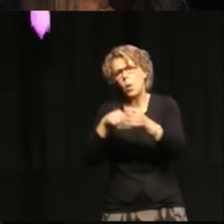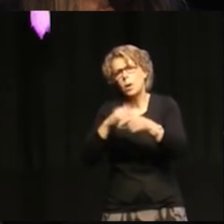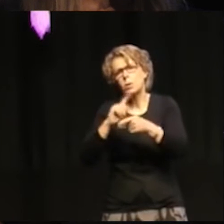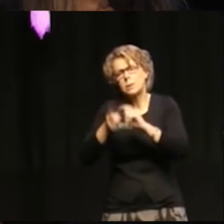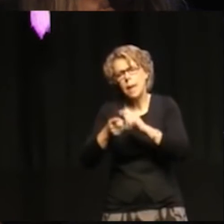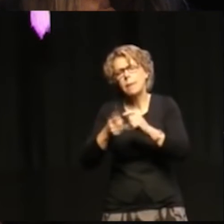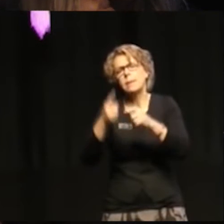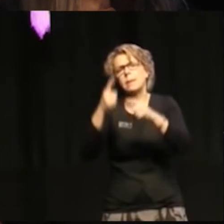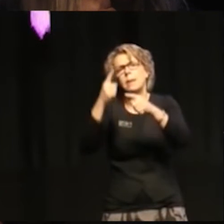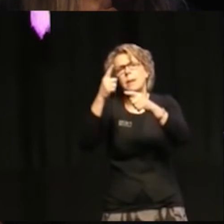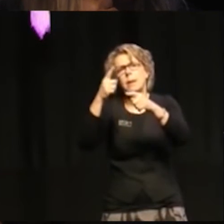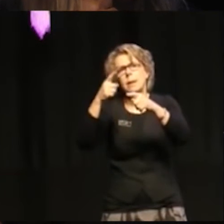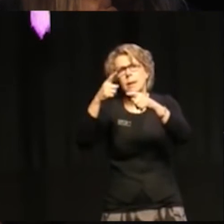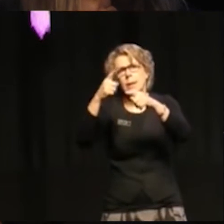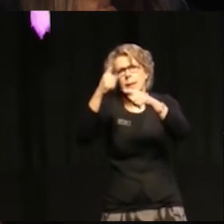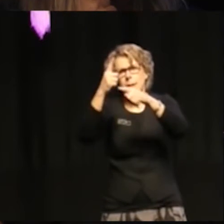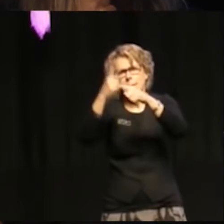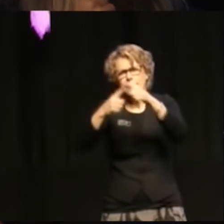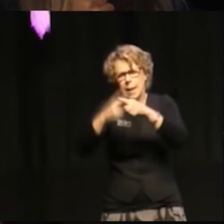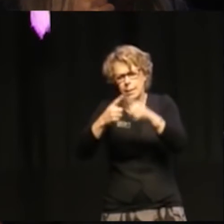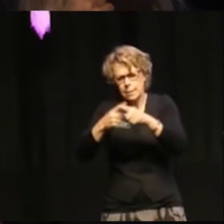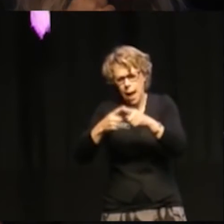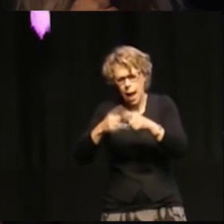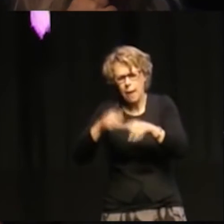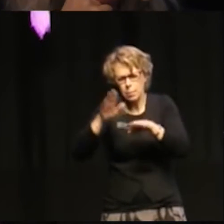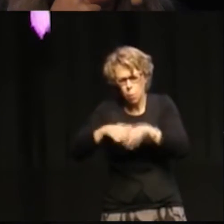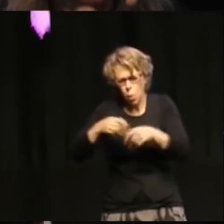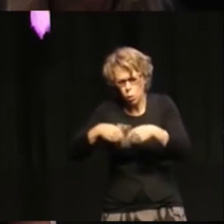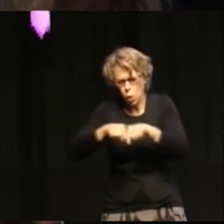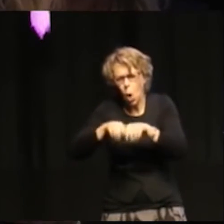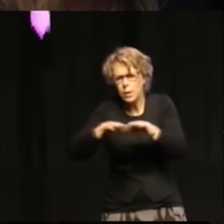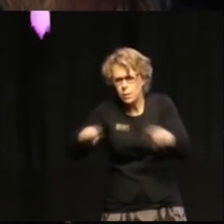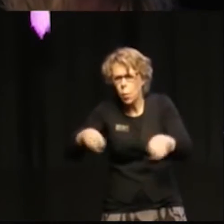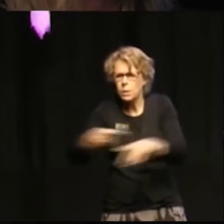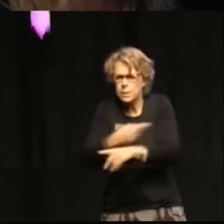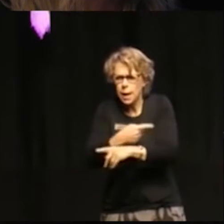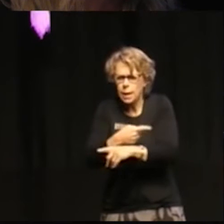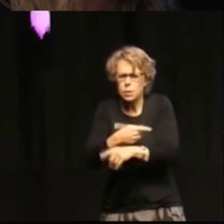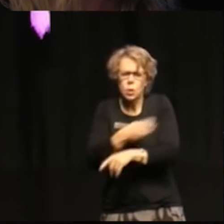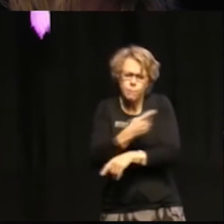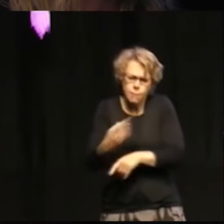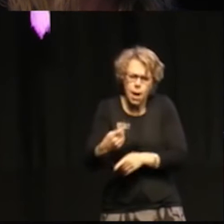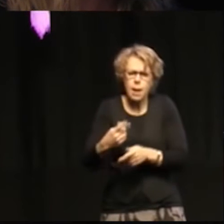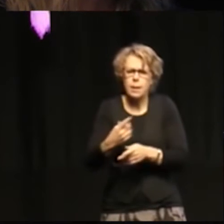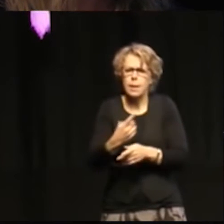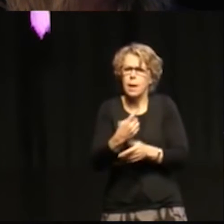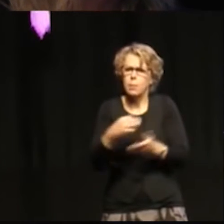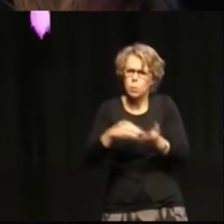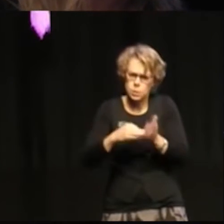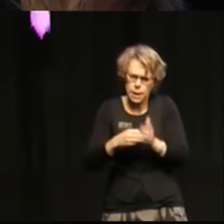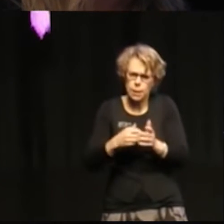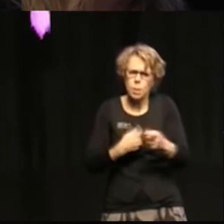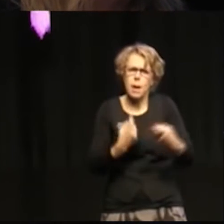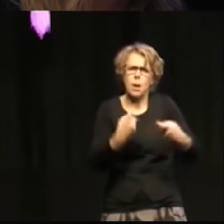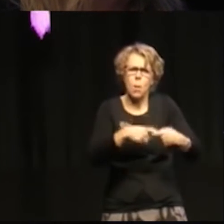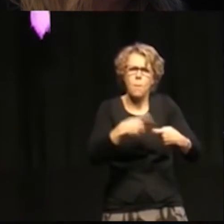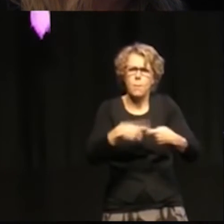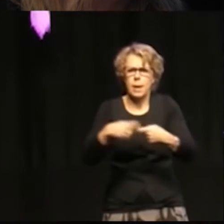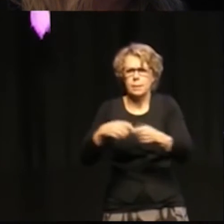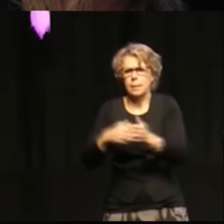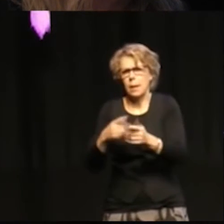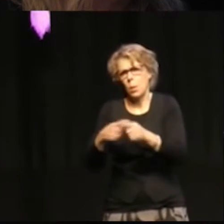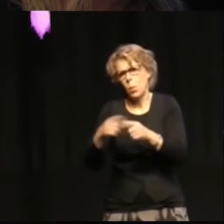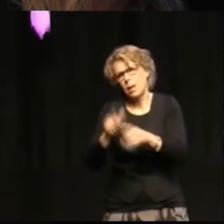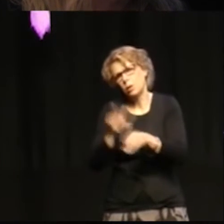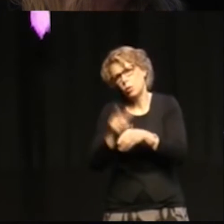lokalt. Så varje projekt har man kopplat till de olika 17 målen. Och syftet